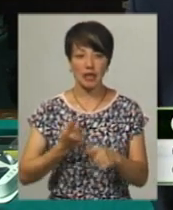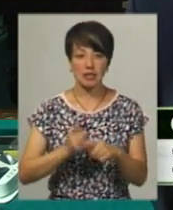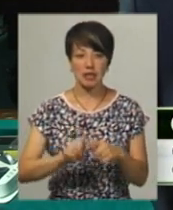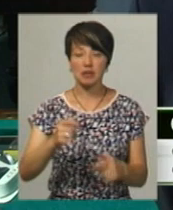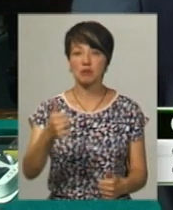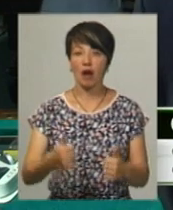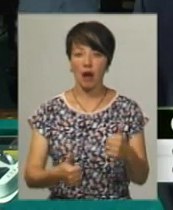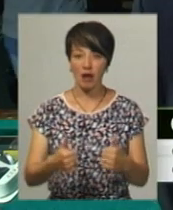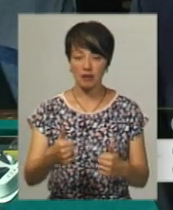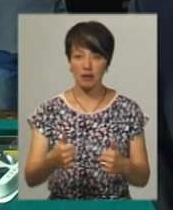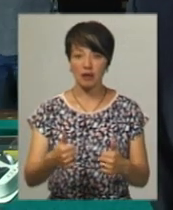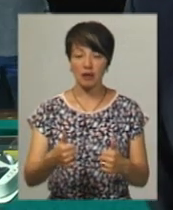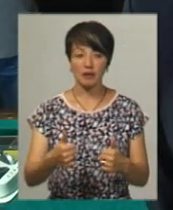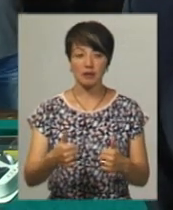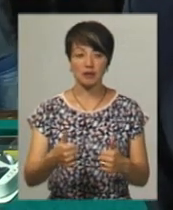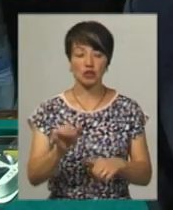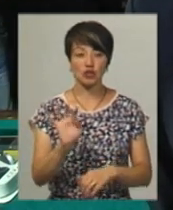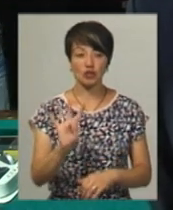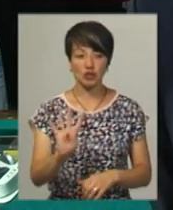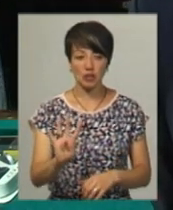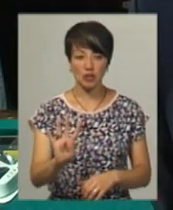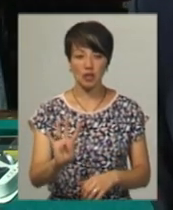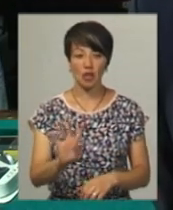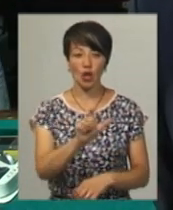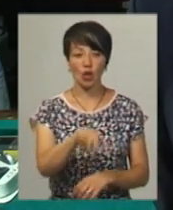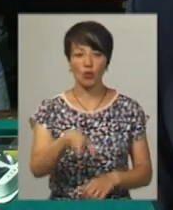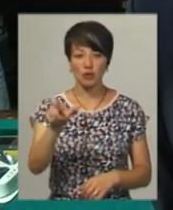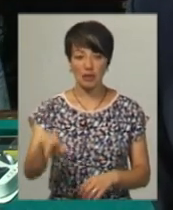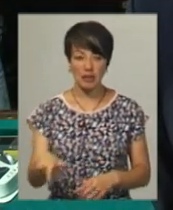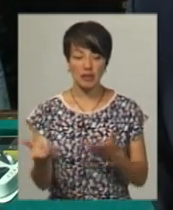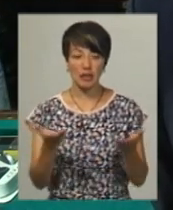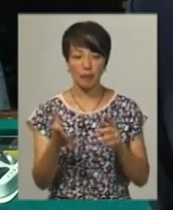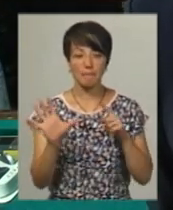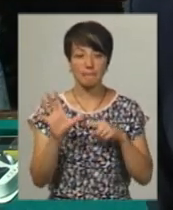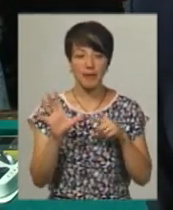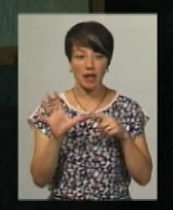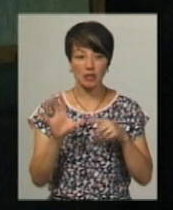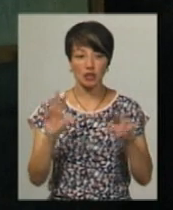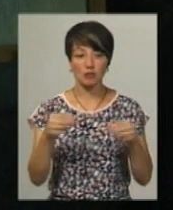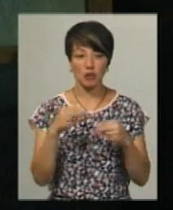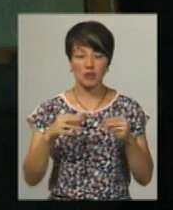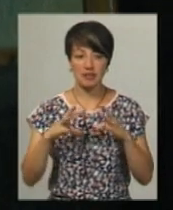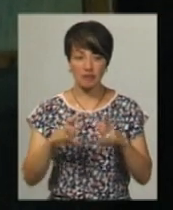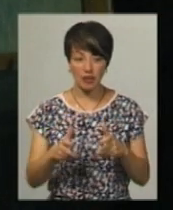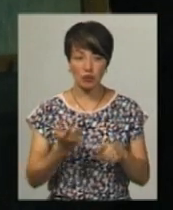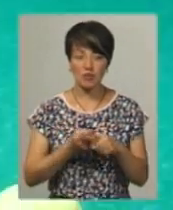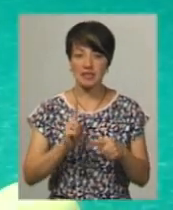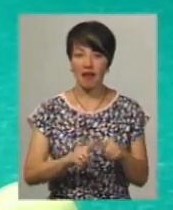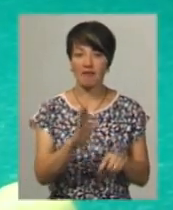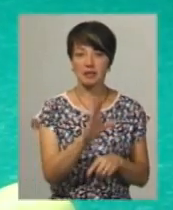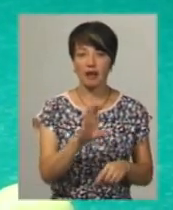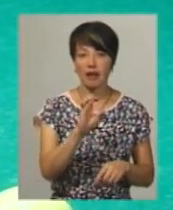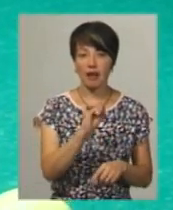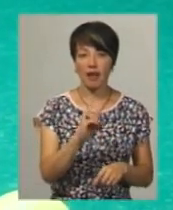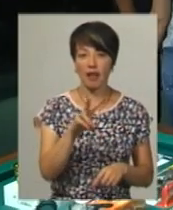змаганнях чотири людини, які і п'ятий чемпіон свіну. Чемпіон світу – це Владислав